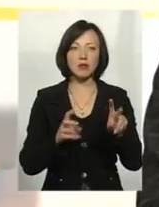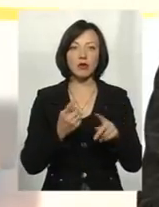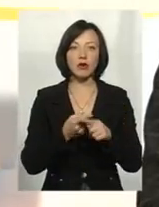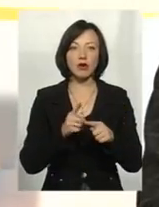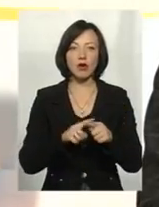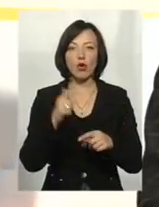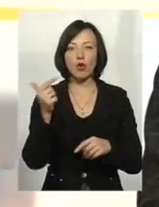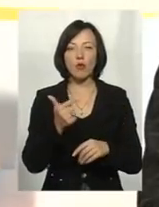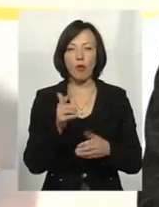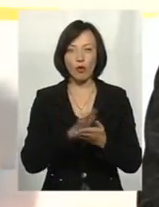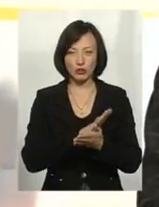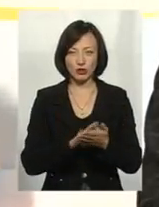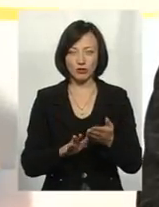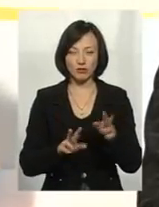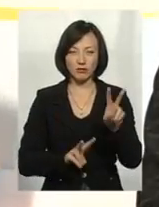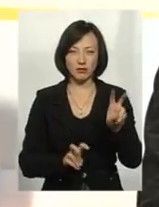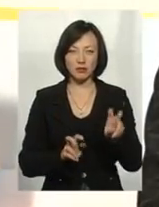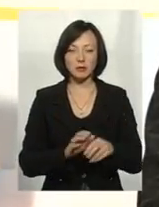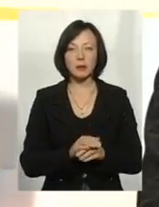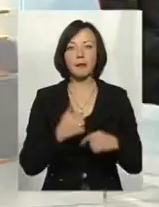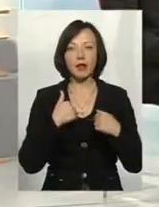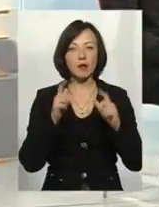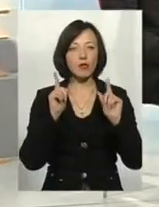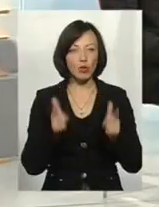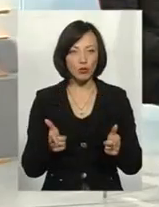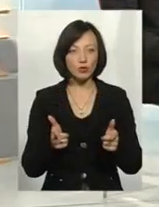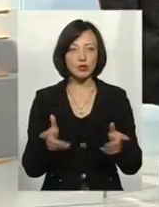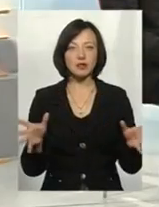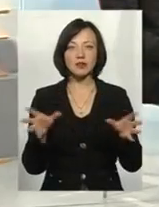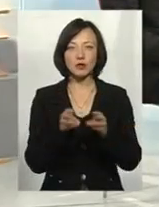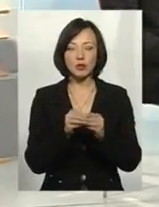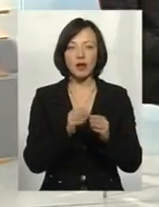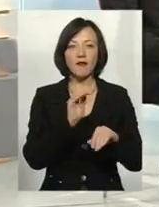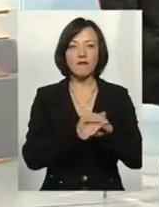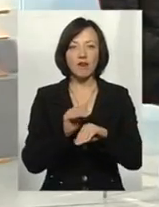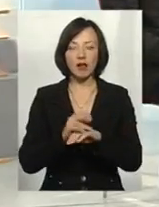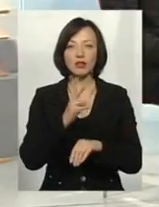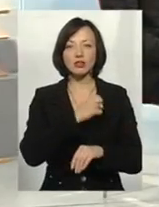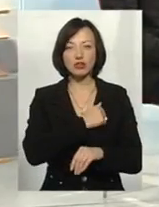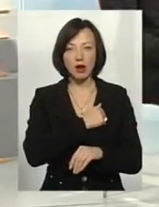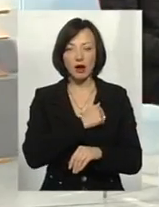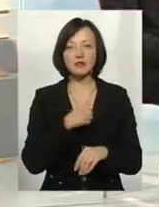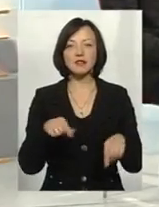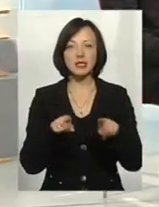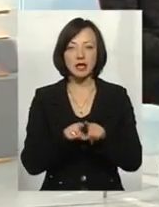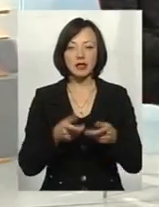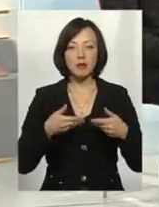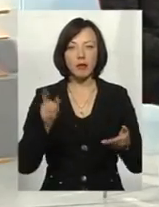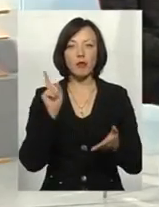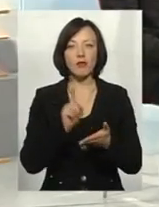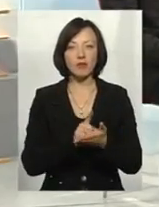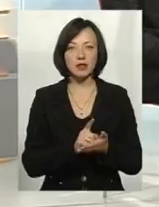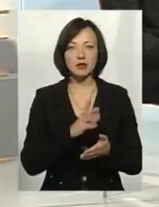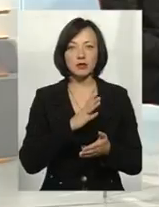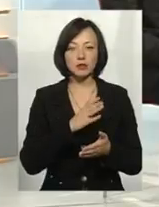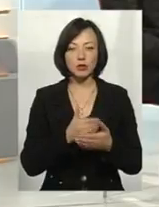очистку. І теж погоджуюся, що тут совокупність факторів. на жаль, все-таки ми повинні стояти